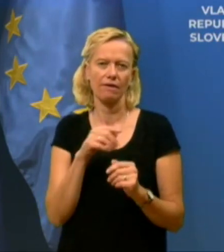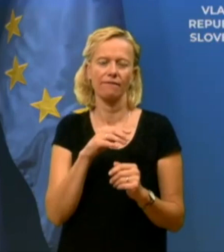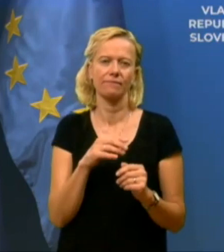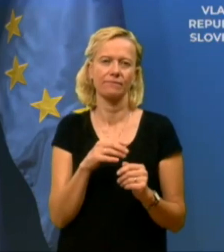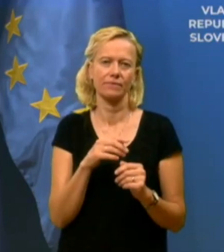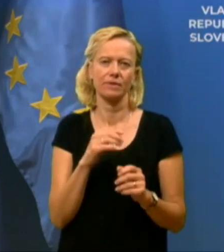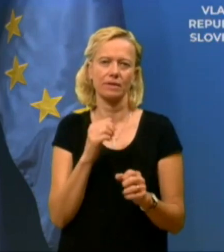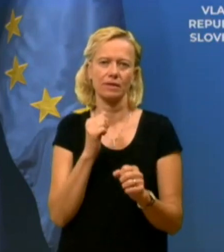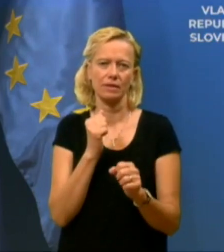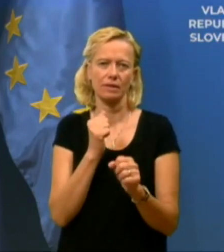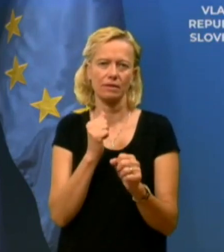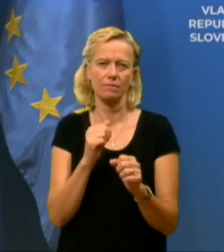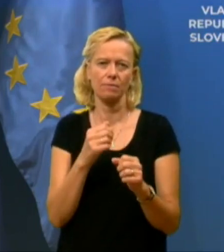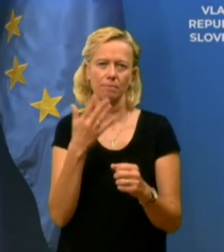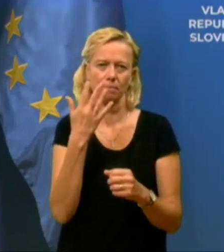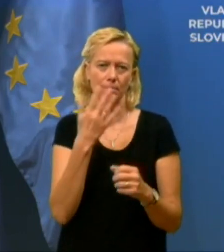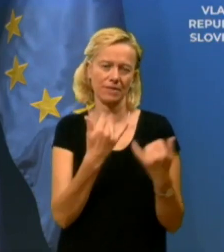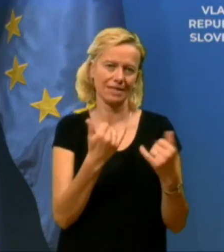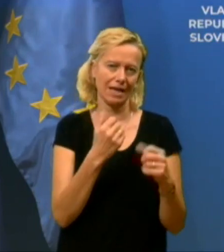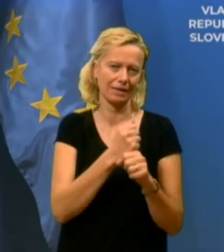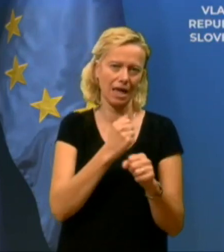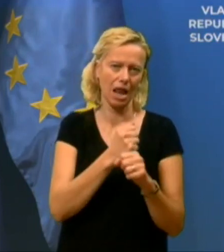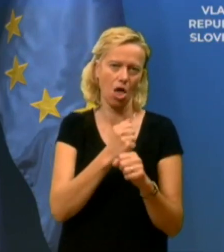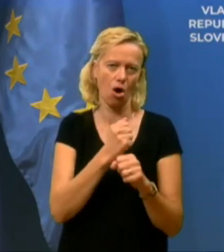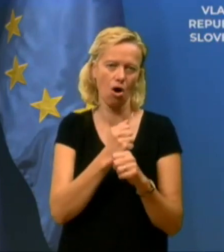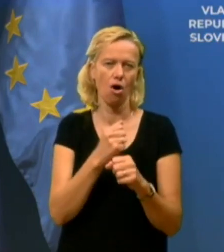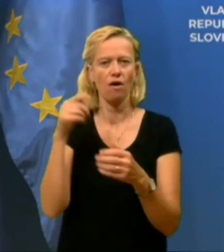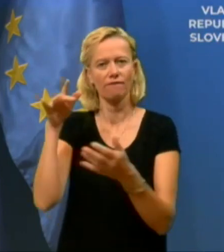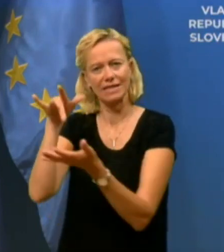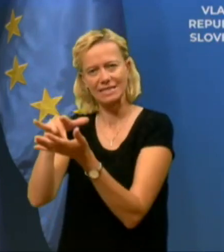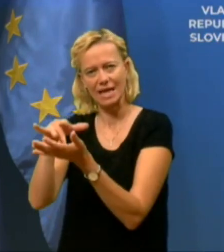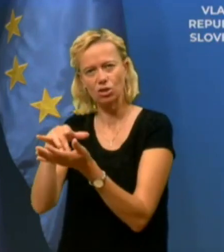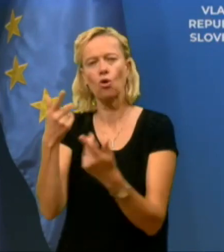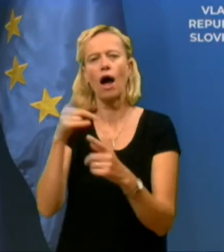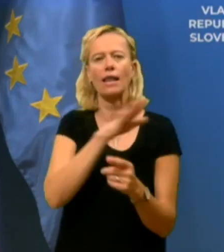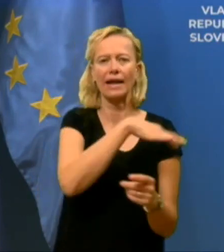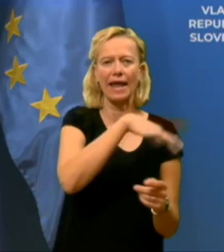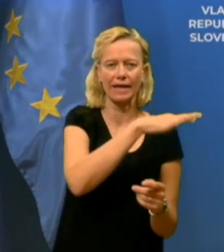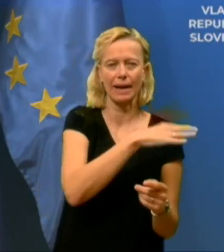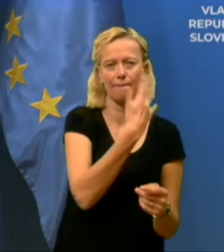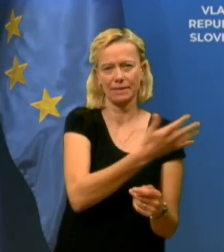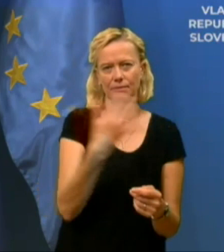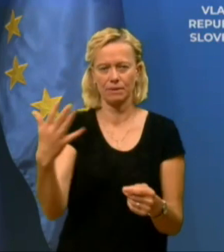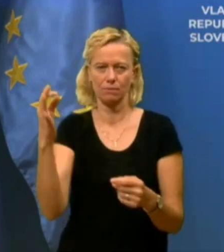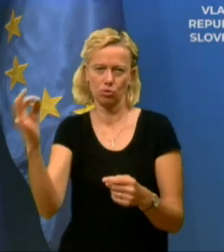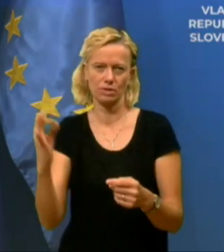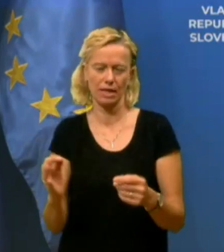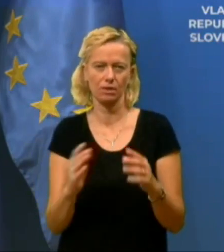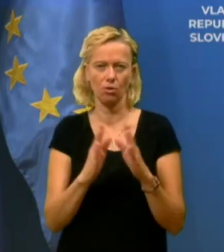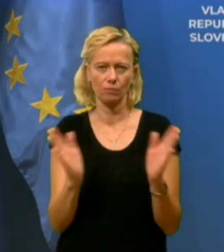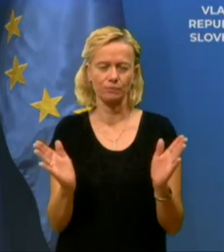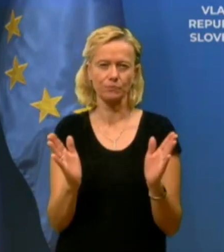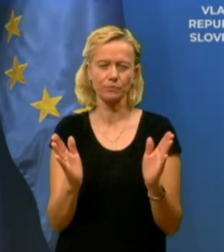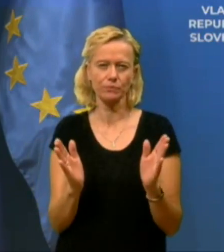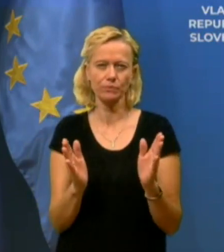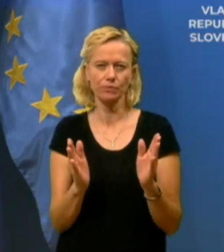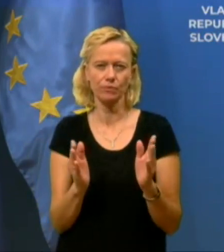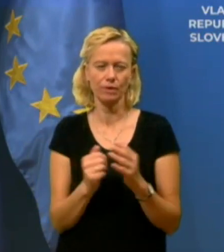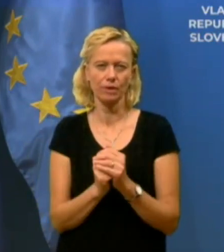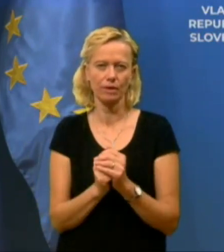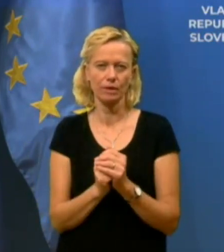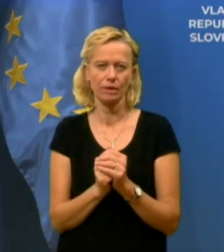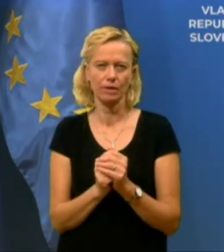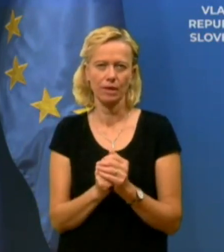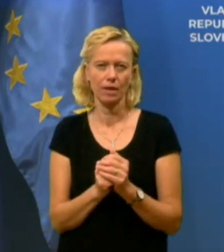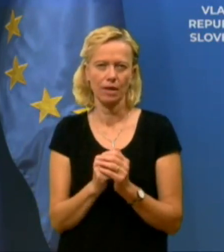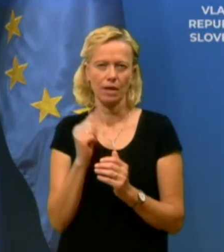in klicnega centra je trenutno 50-50 in zdaj še vedno še bolj krepimo kapacitete. Glede na številke, razmišljamo na sledi tedno odpred še